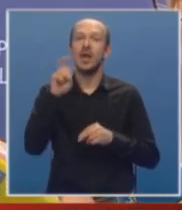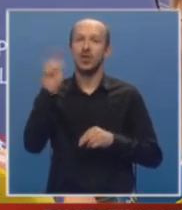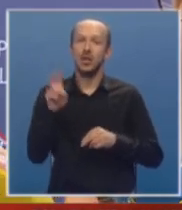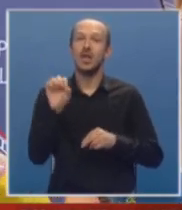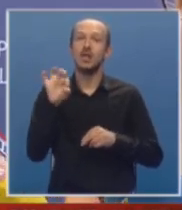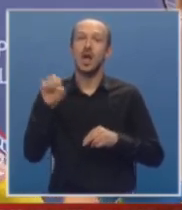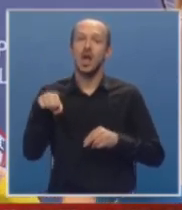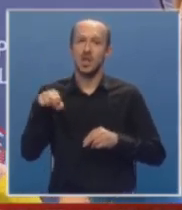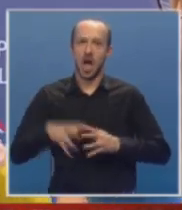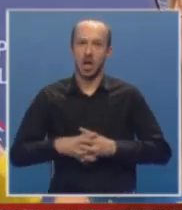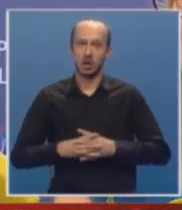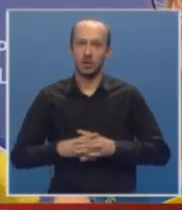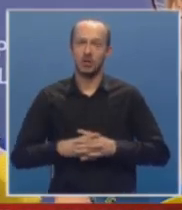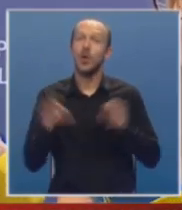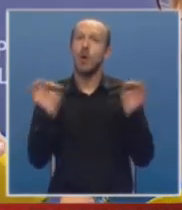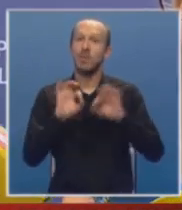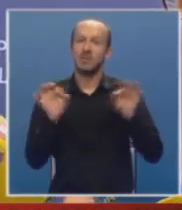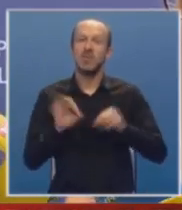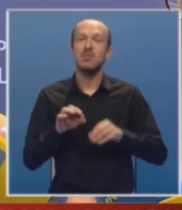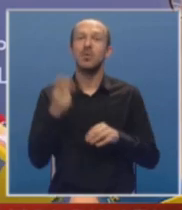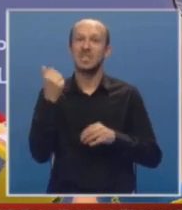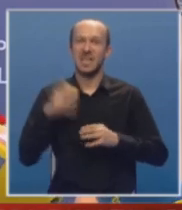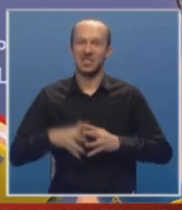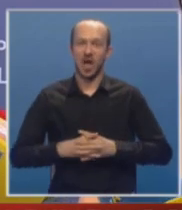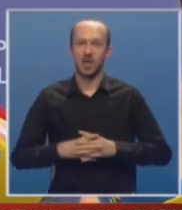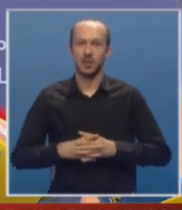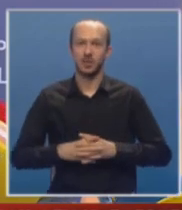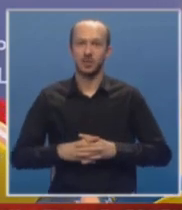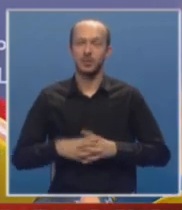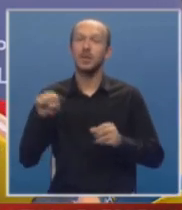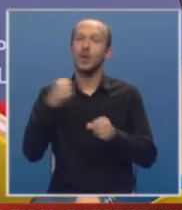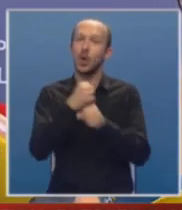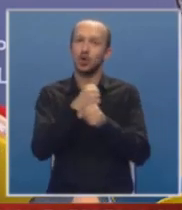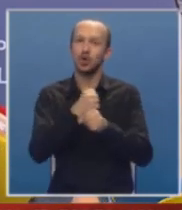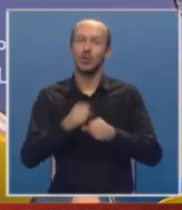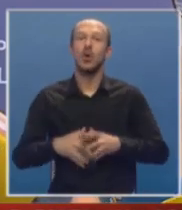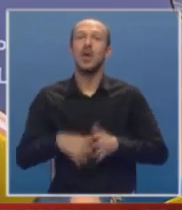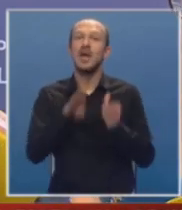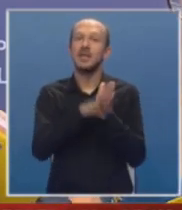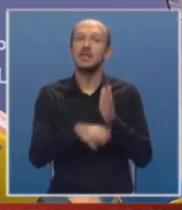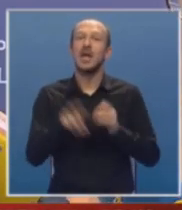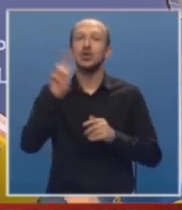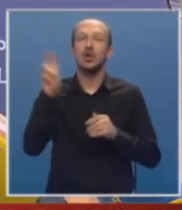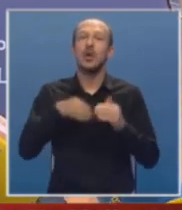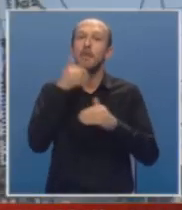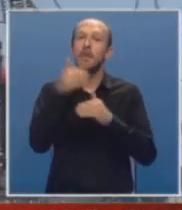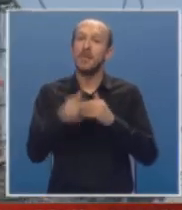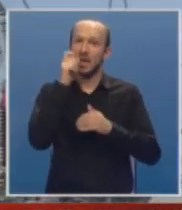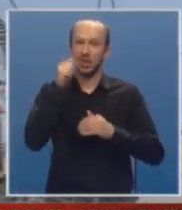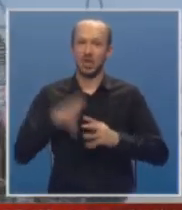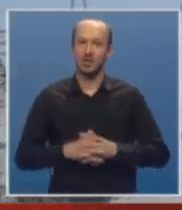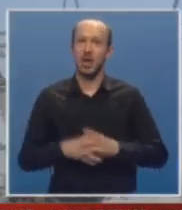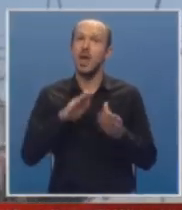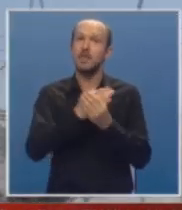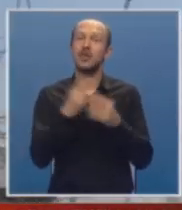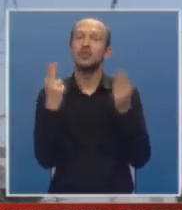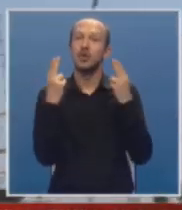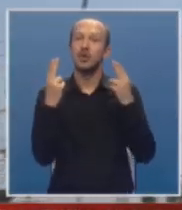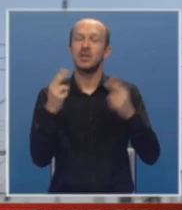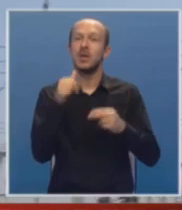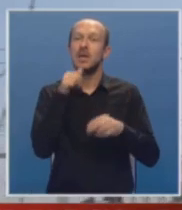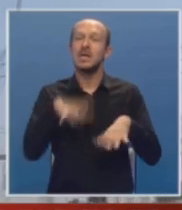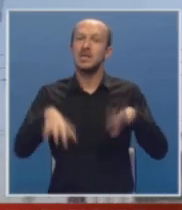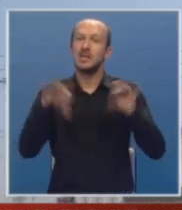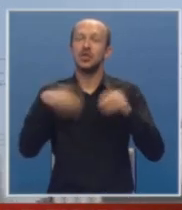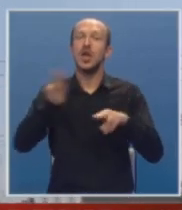energije da obezbijedimo neka sredstva da održimo nisku električnu energiju prema građanima. Među prioritetima je